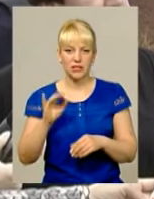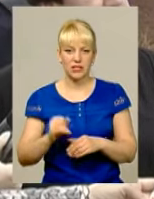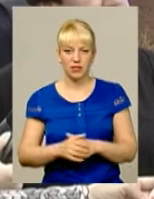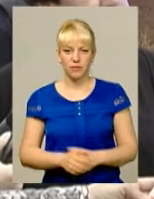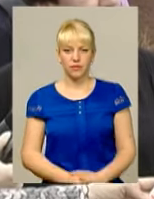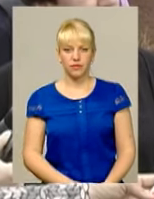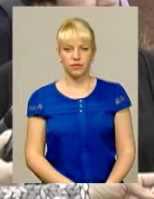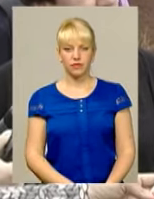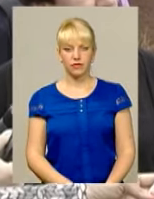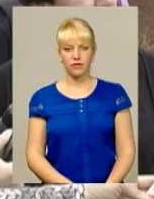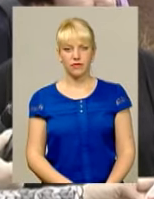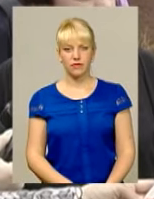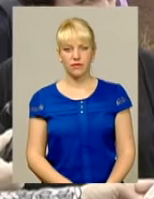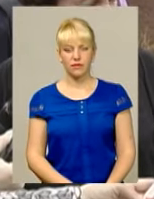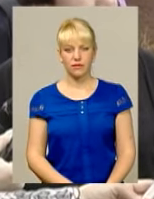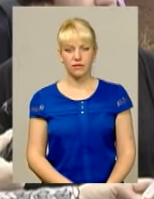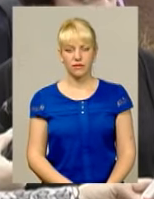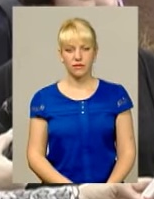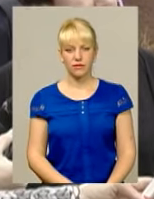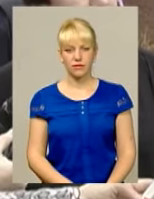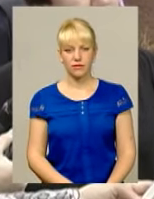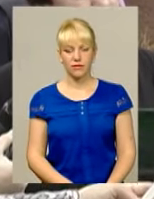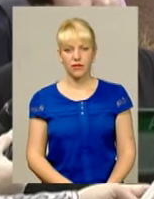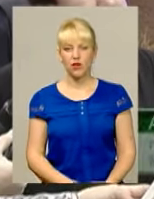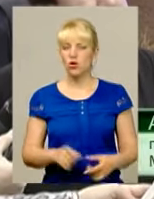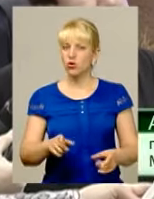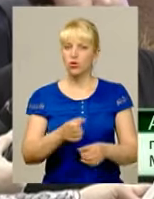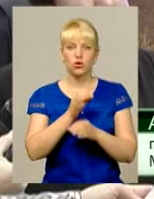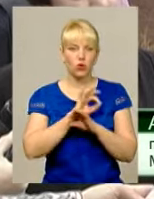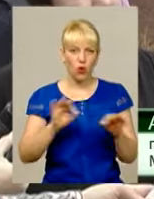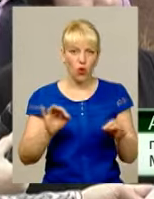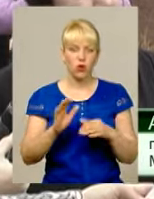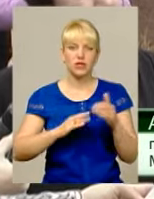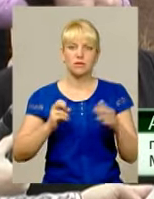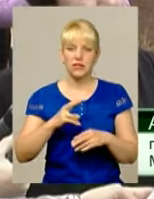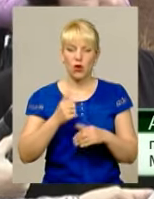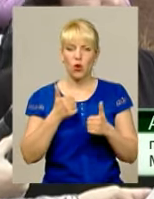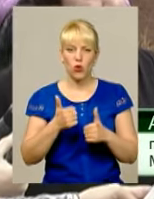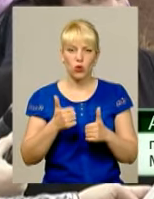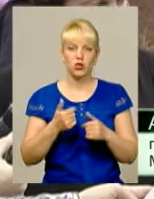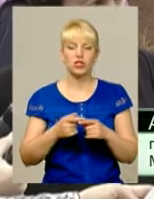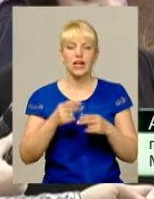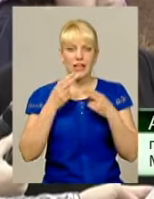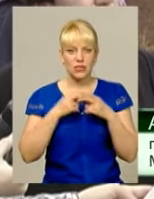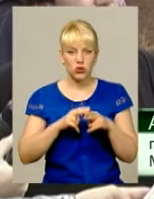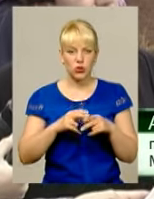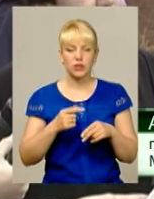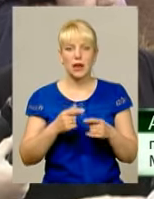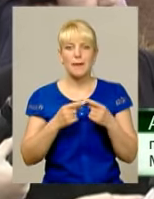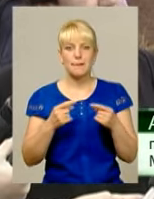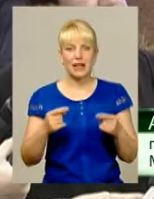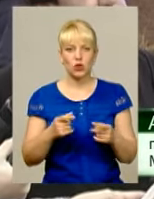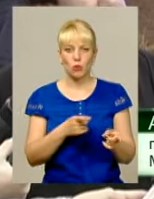хороші спеціалісти, хороші інспектори, інструктори, які працюють собаками Методи